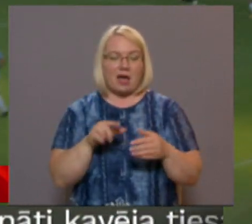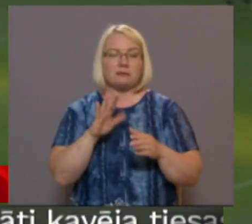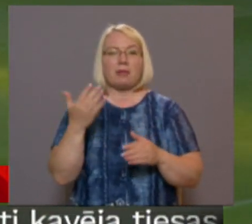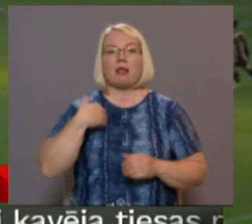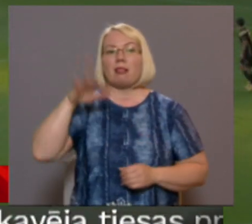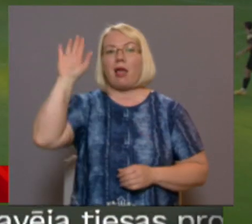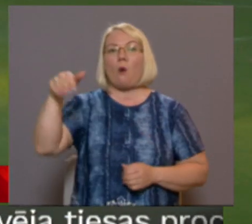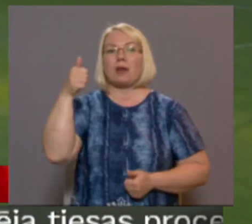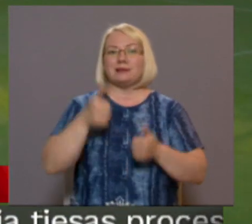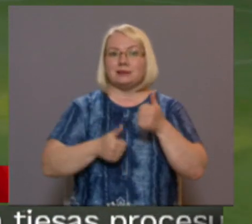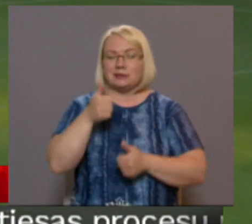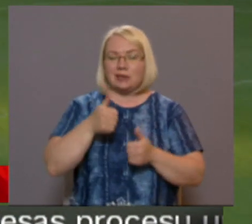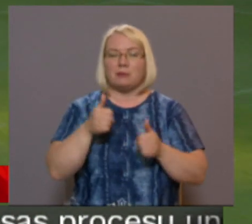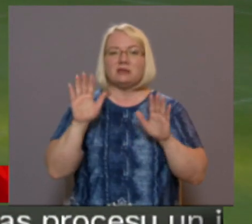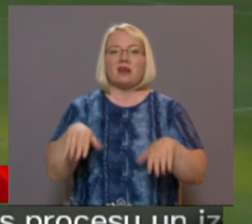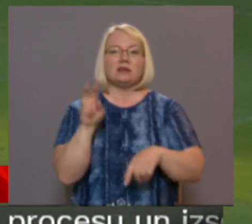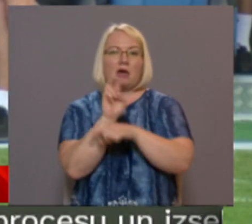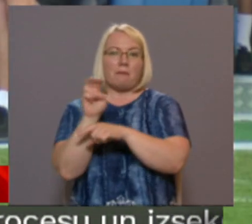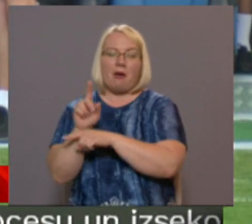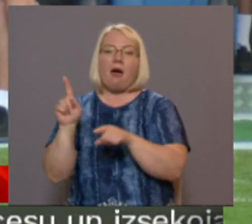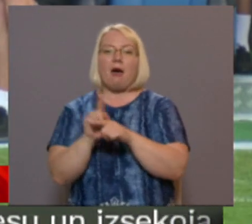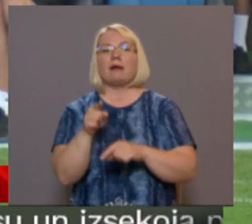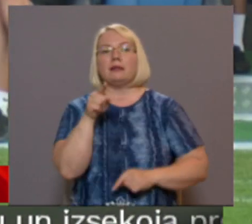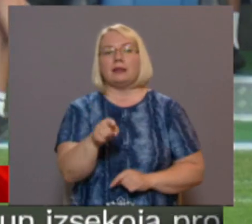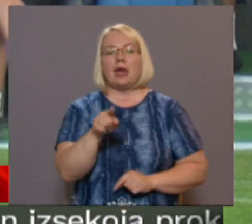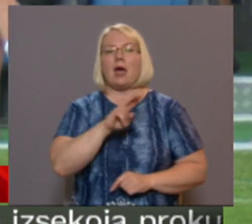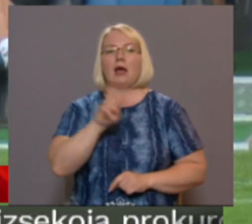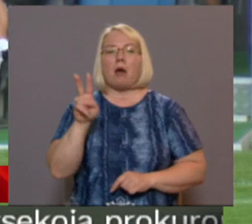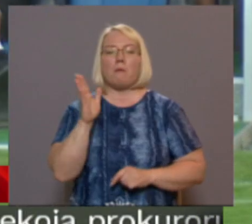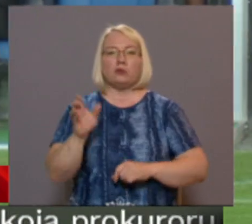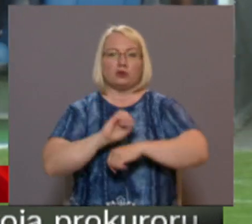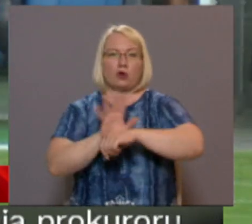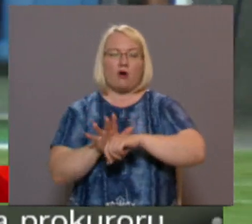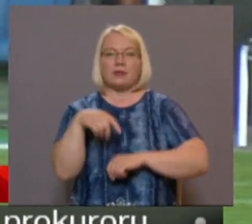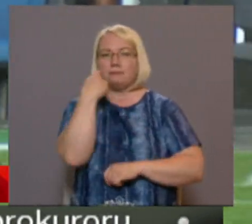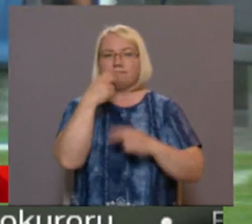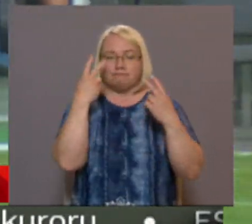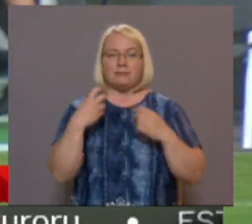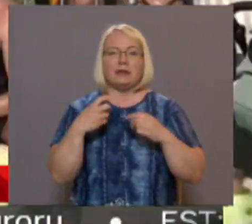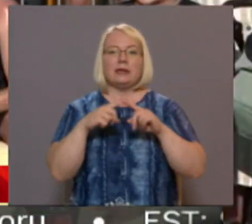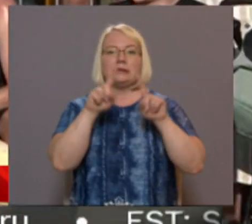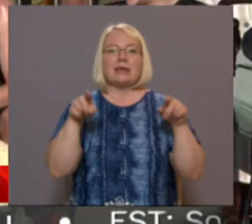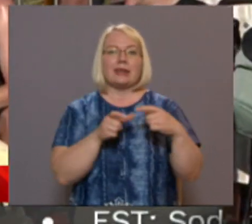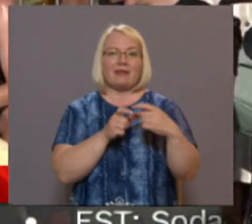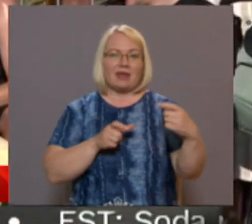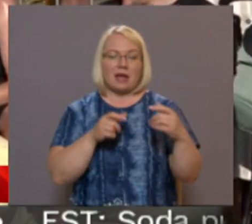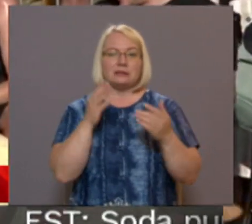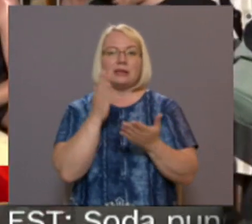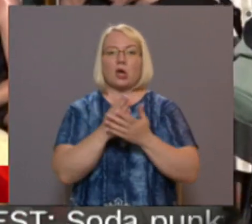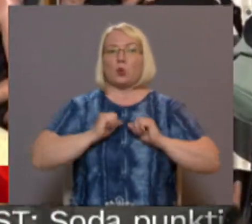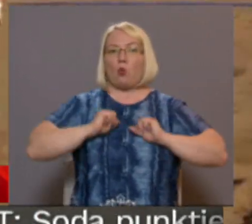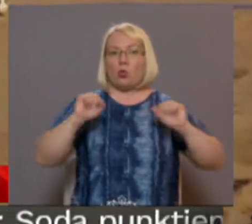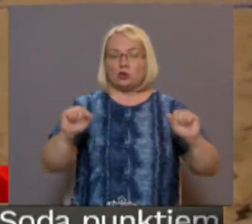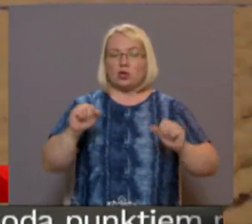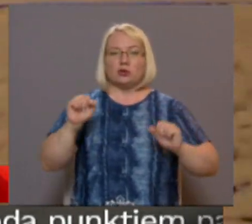sacensības klātienē varēs apmeklēt arī tie, kuriem būs COVID-19 testēšanas certifikāts, ja tiek nodrošināts, ka